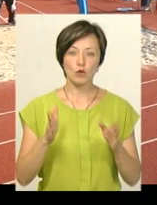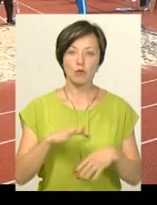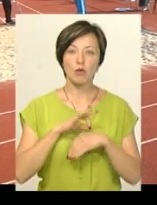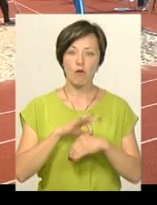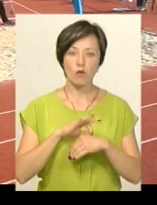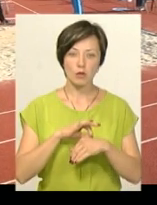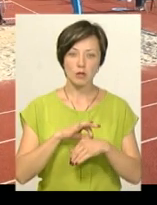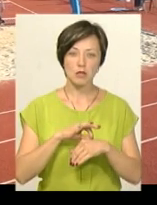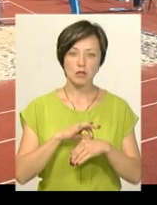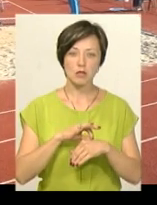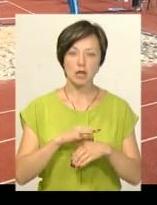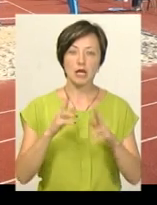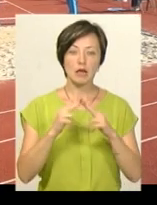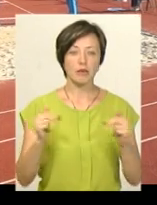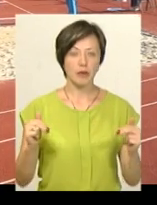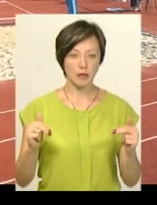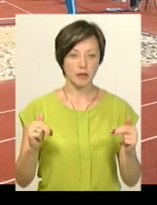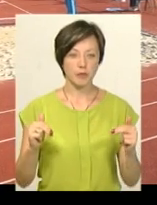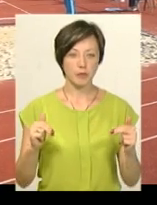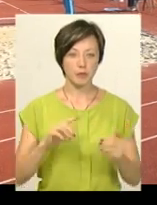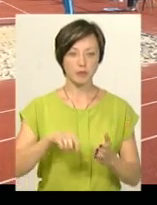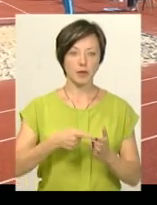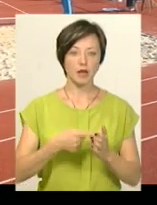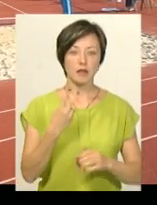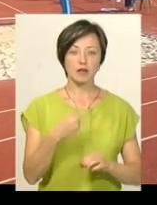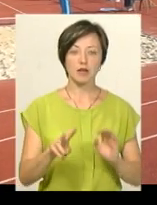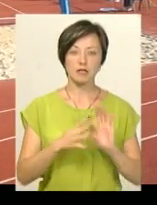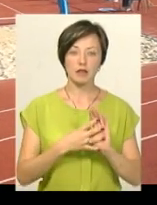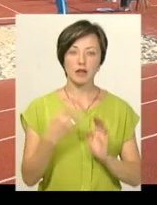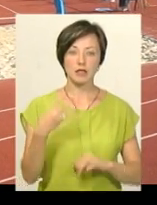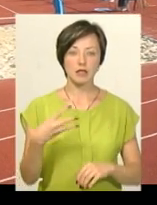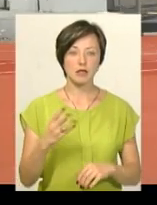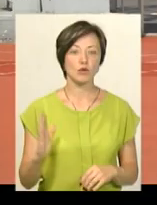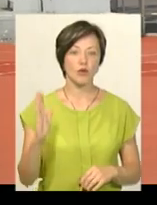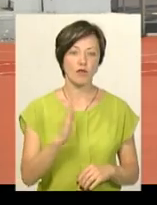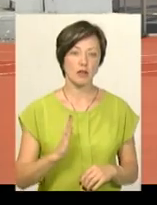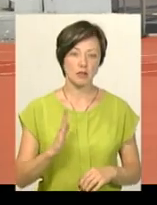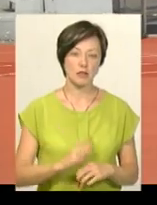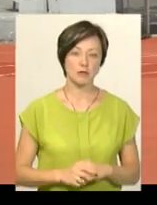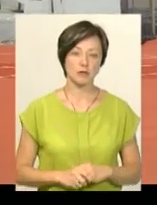проводитися в Дніпрі 29-30 вересня.